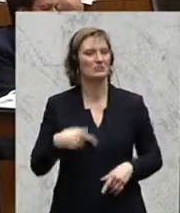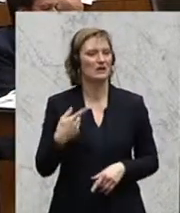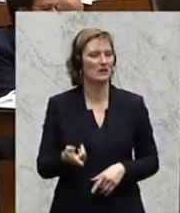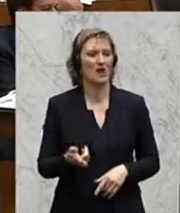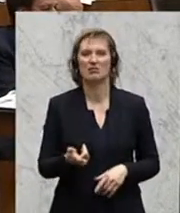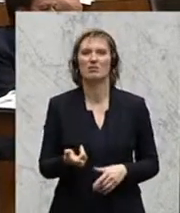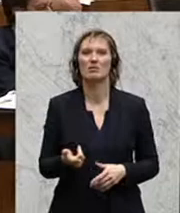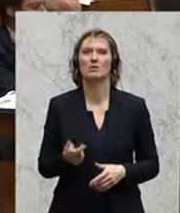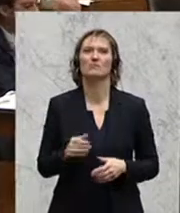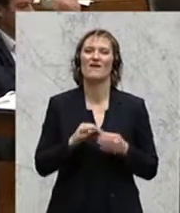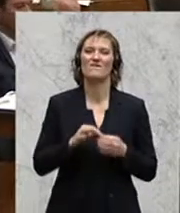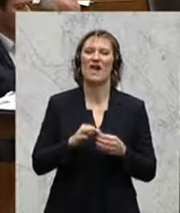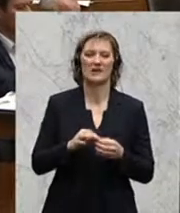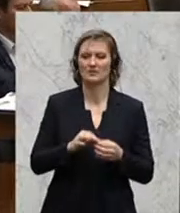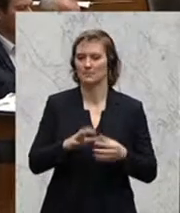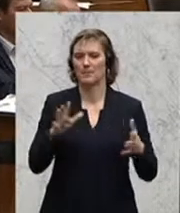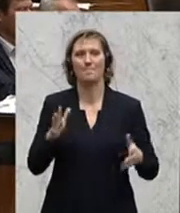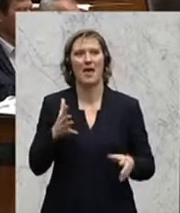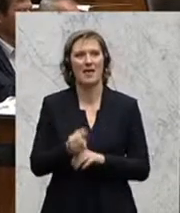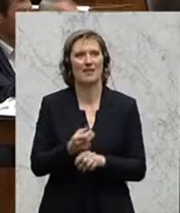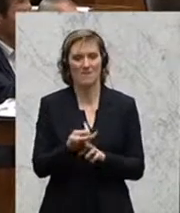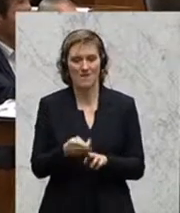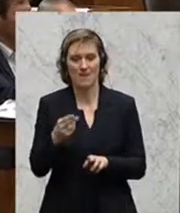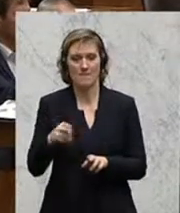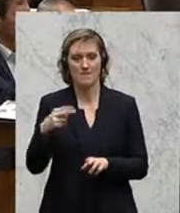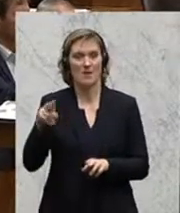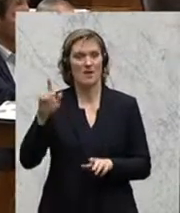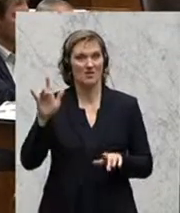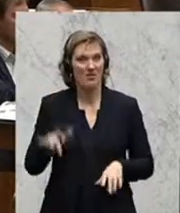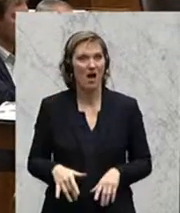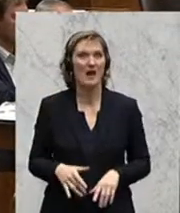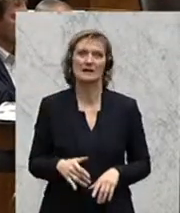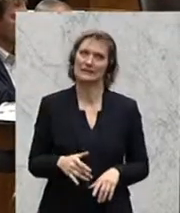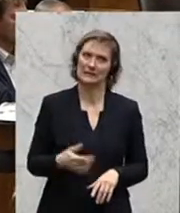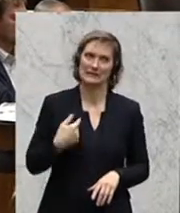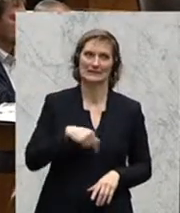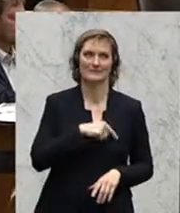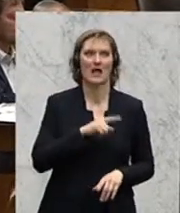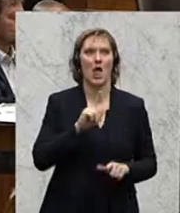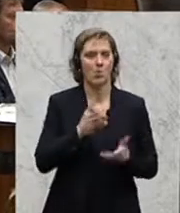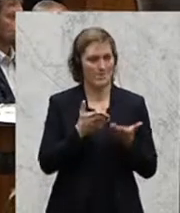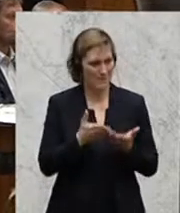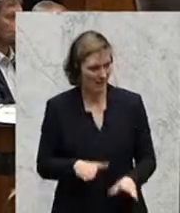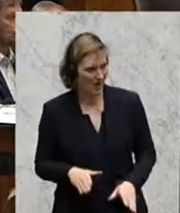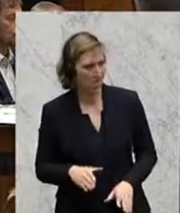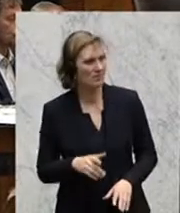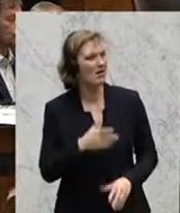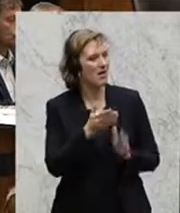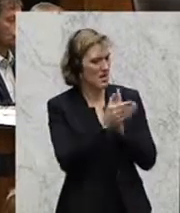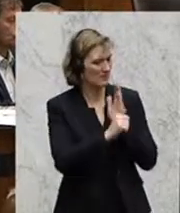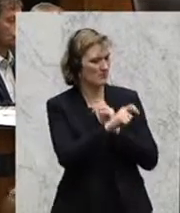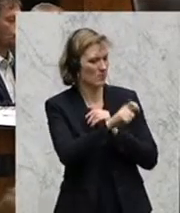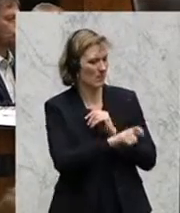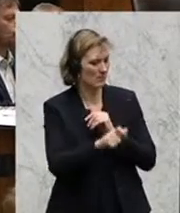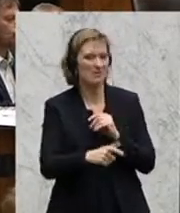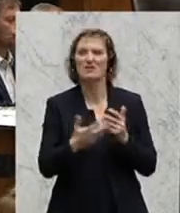eine Unverhältnismäßigkeit der Eingriffe weitergegeben scheint, dann sind wir auch bereit mit unseren Experten und wir werden